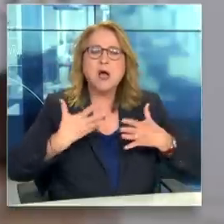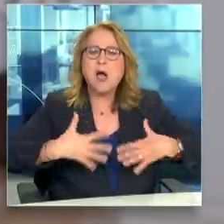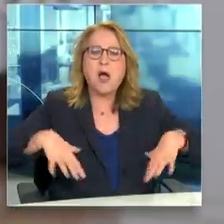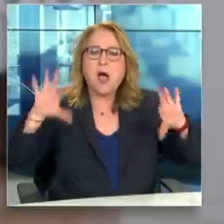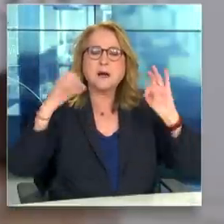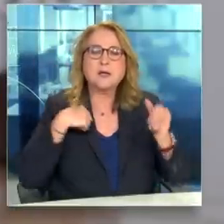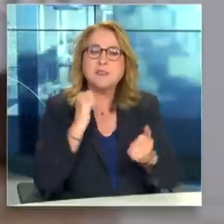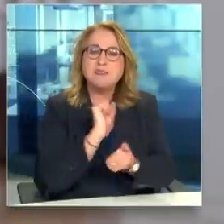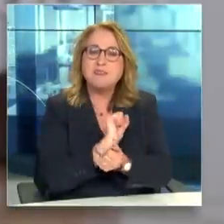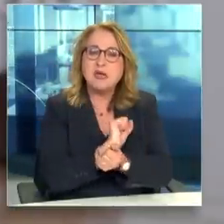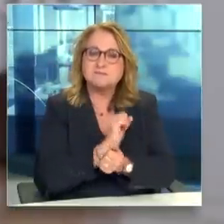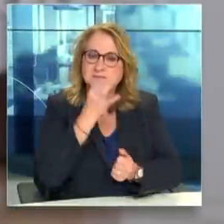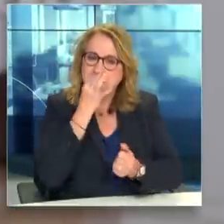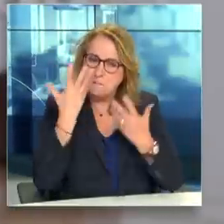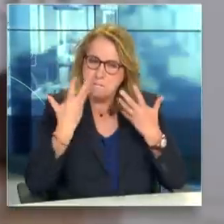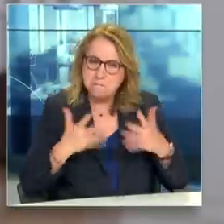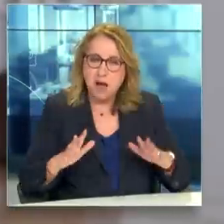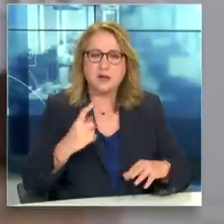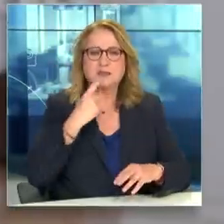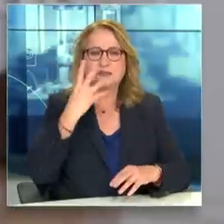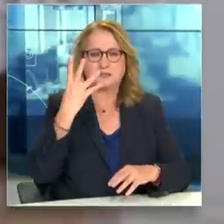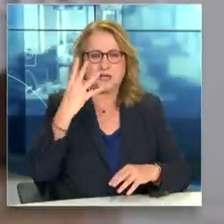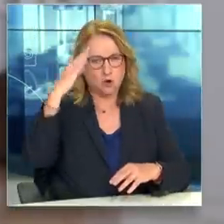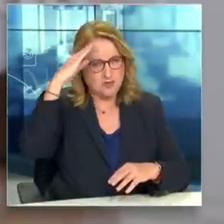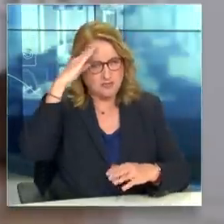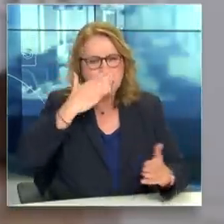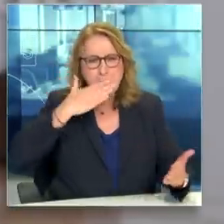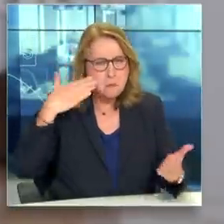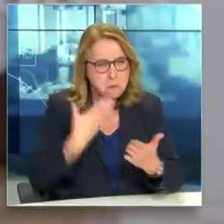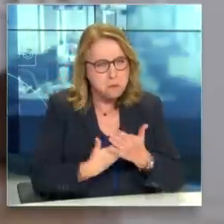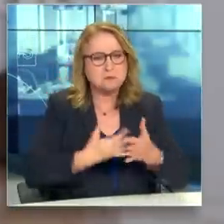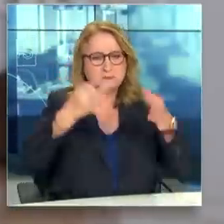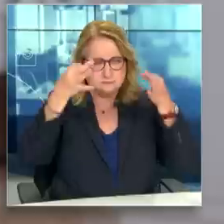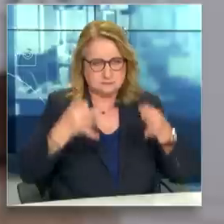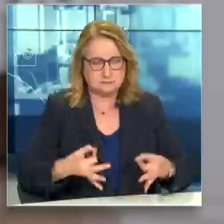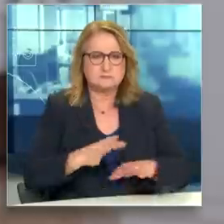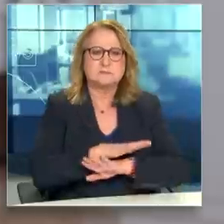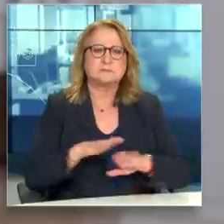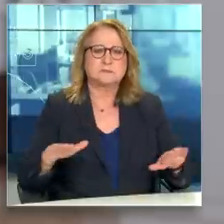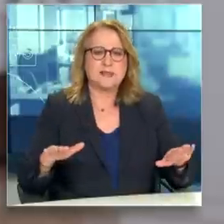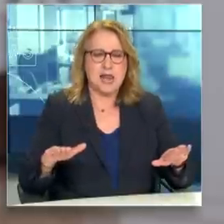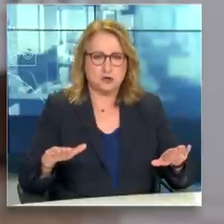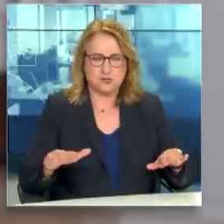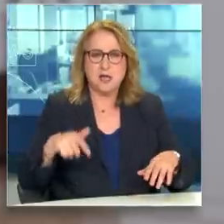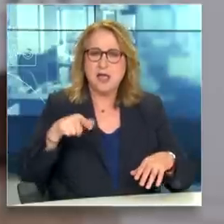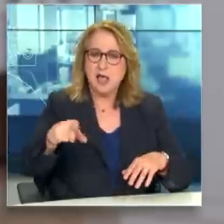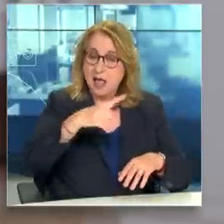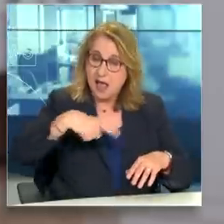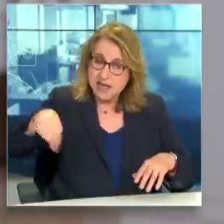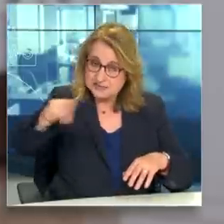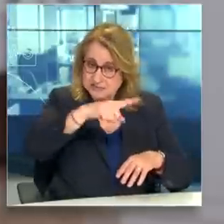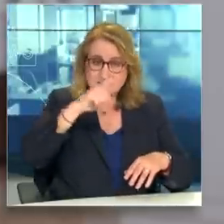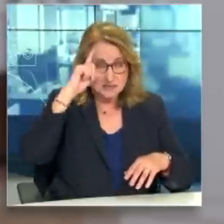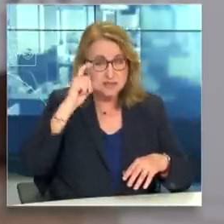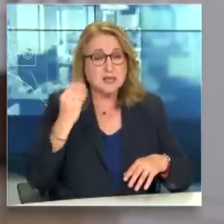πράγματι συμβαίνει. Γνωρίζετε καλά τις αλλεπάλληλες εξωγενείς κρίσεις που πέρασε και ξεπέρασε αυτά τα